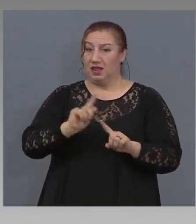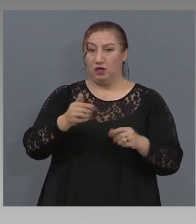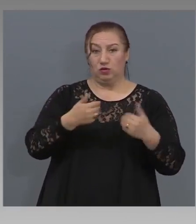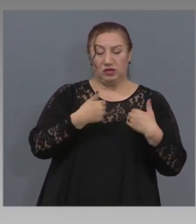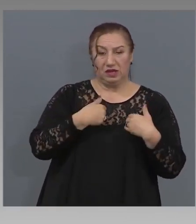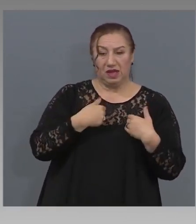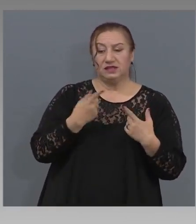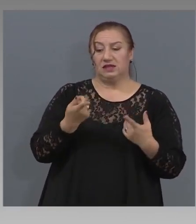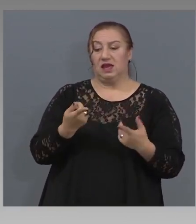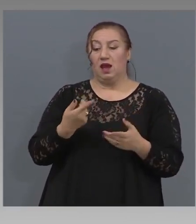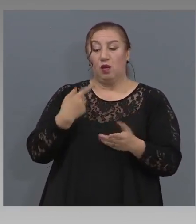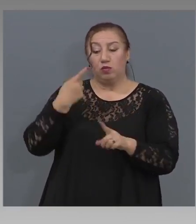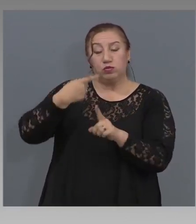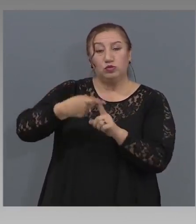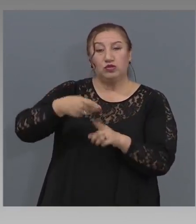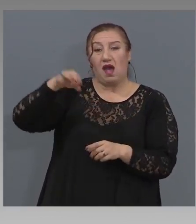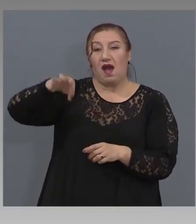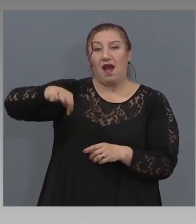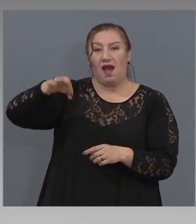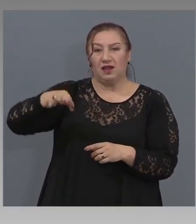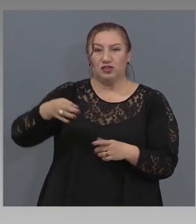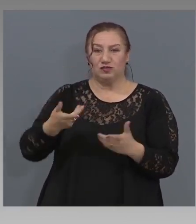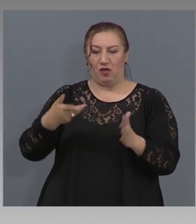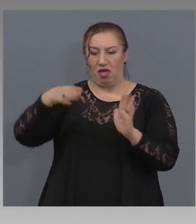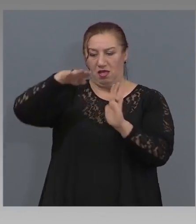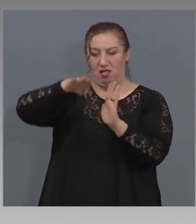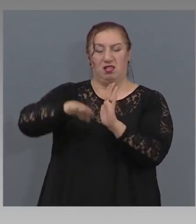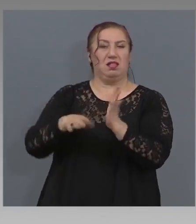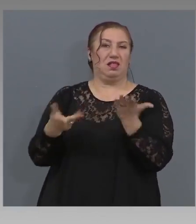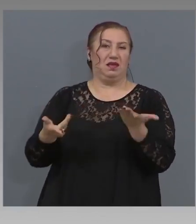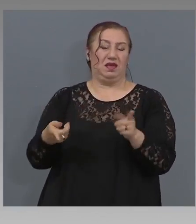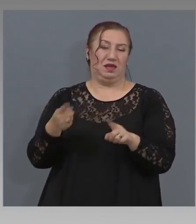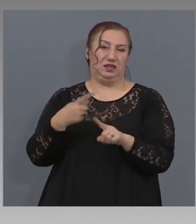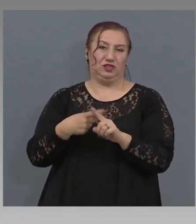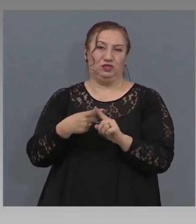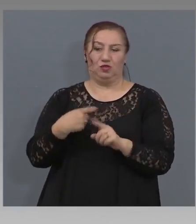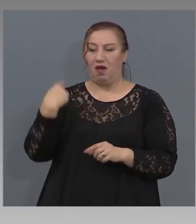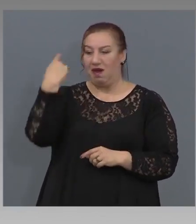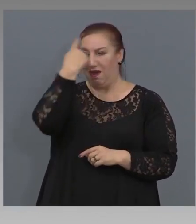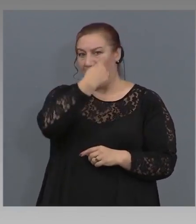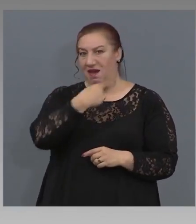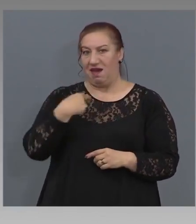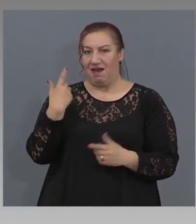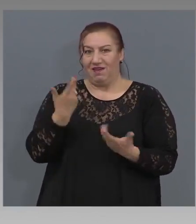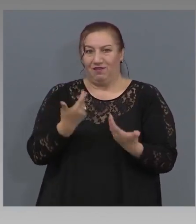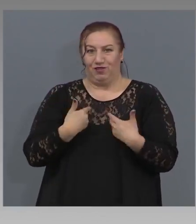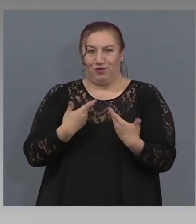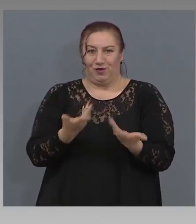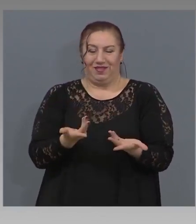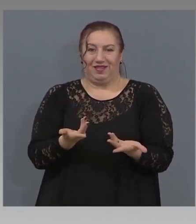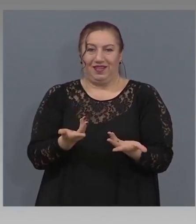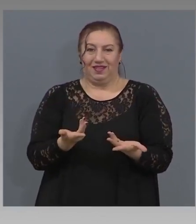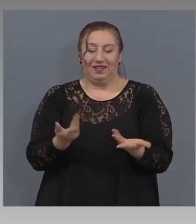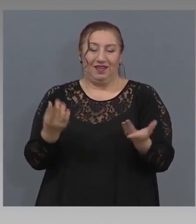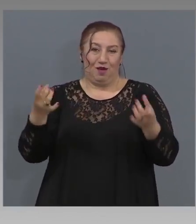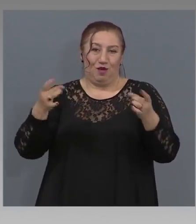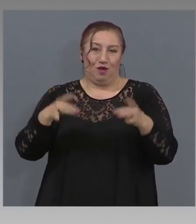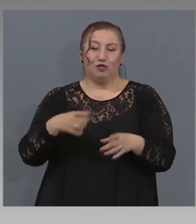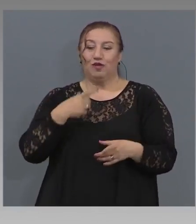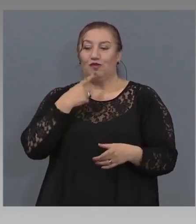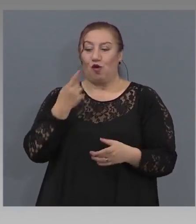продукта, който искаме да предложим, така и най-вече имиджа по отношение на отново